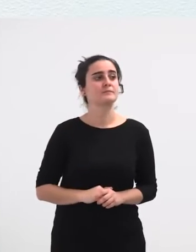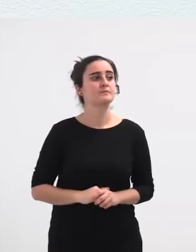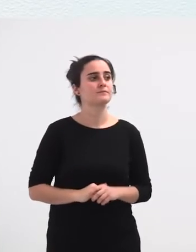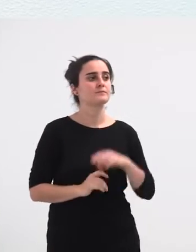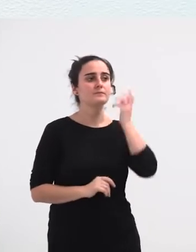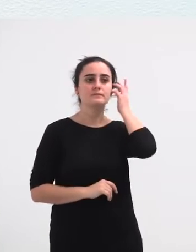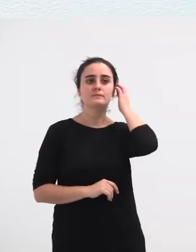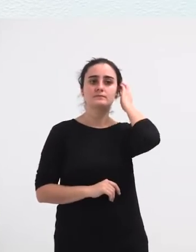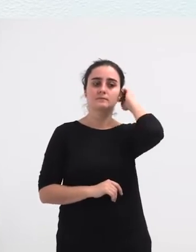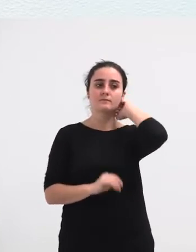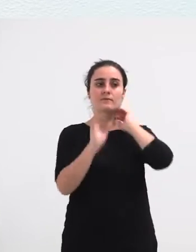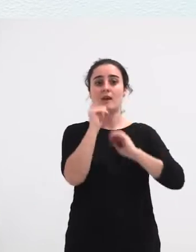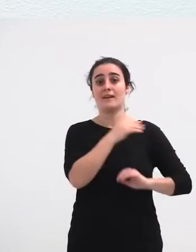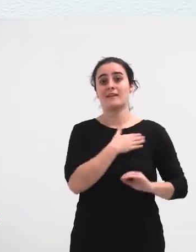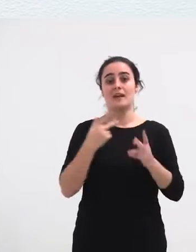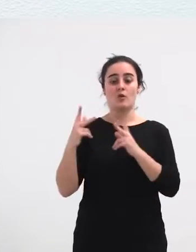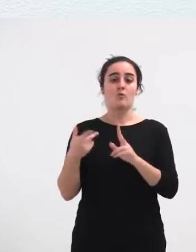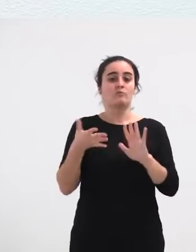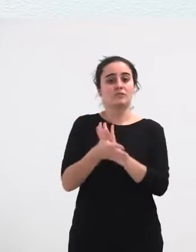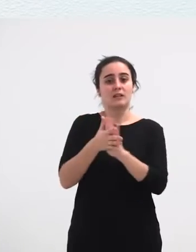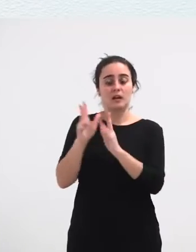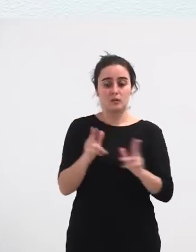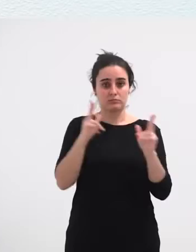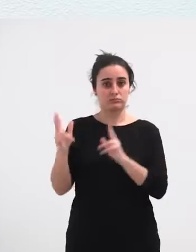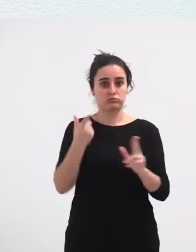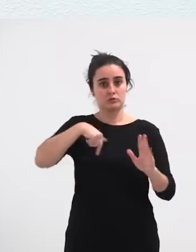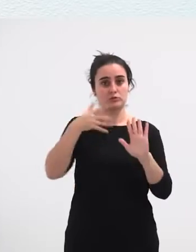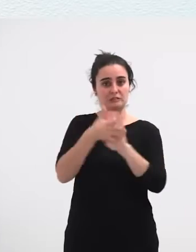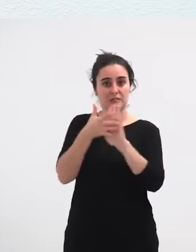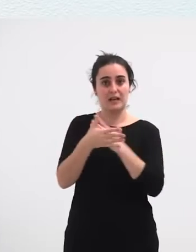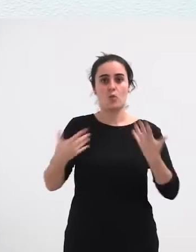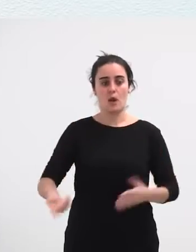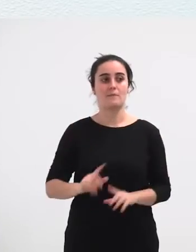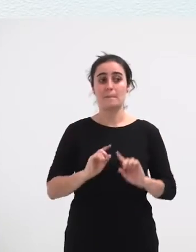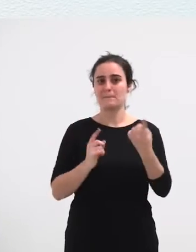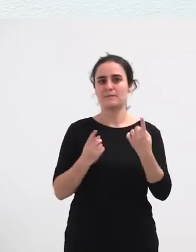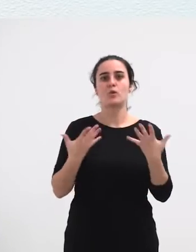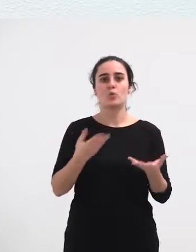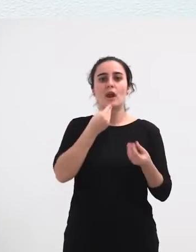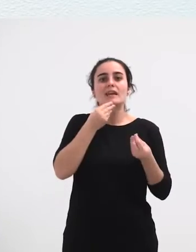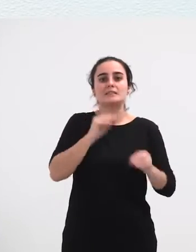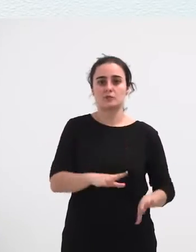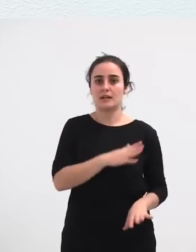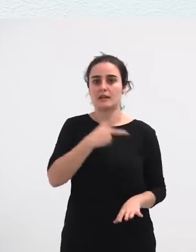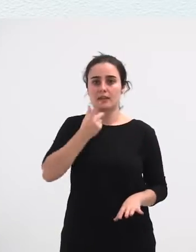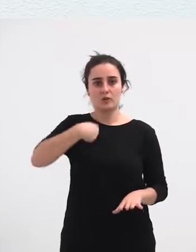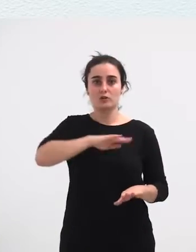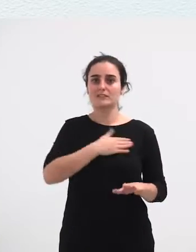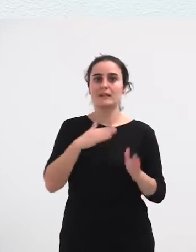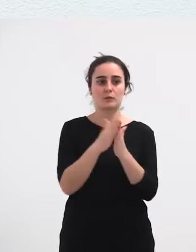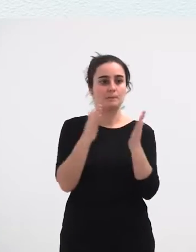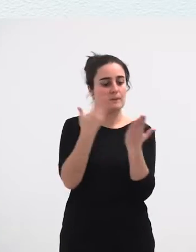Atale Zatal Piskatoren Orkestuko Izuet Zek Ontatu Degun Ez Lendabiziko Atale Izande Historia Egitea Papert Zuriaren Ganean Utzina Izandagu